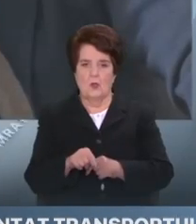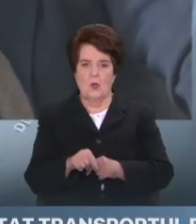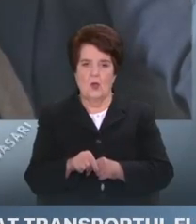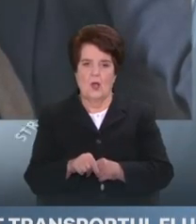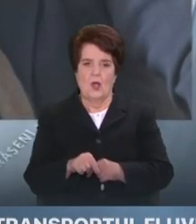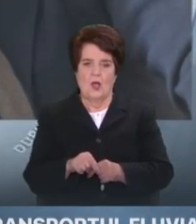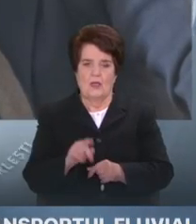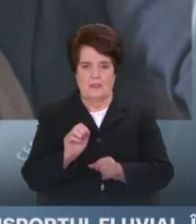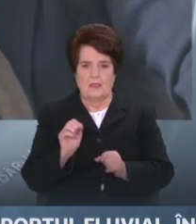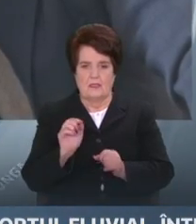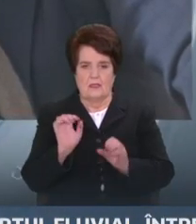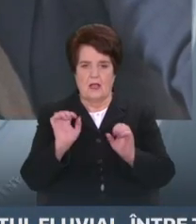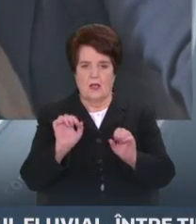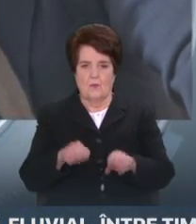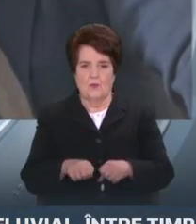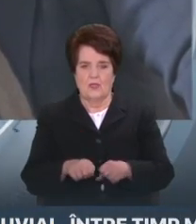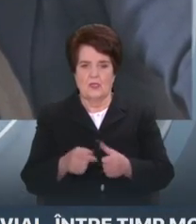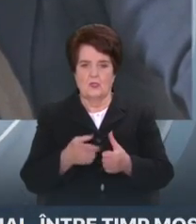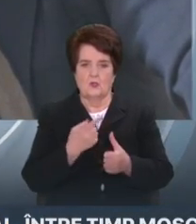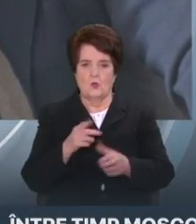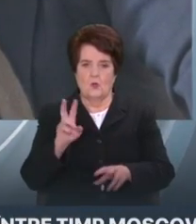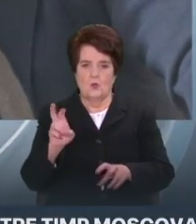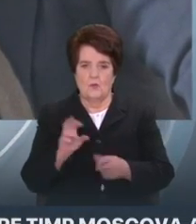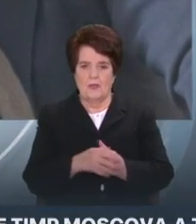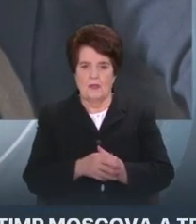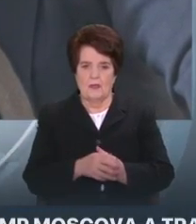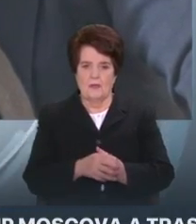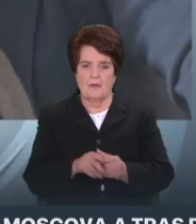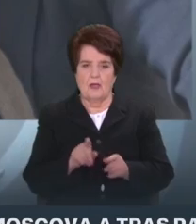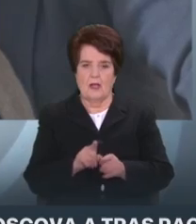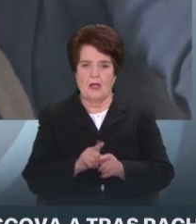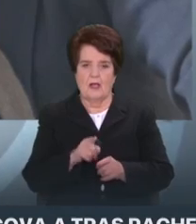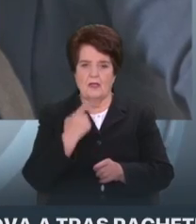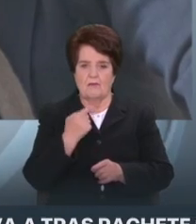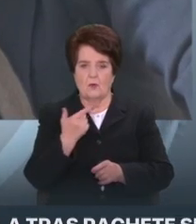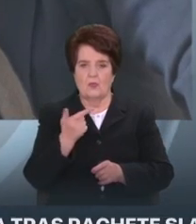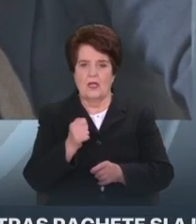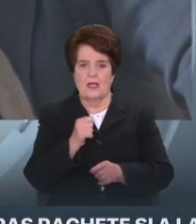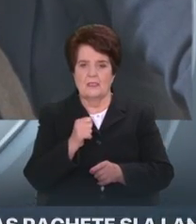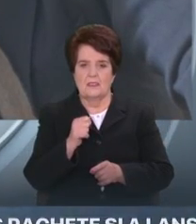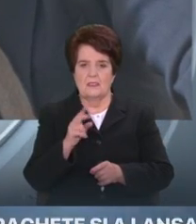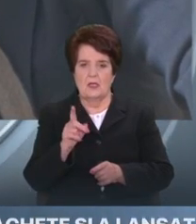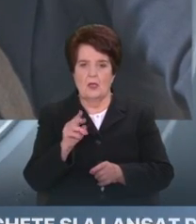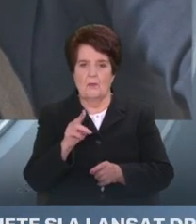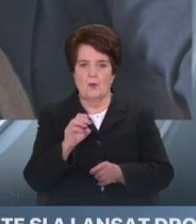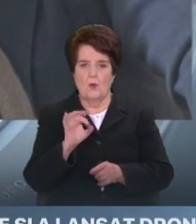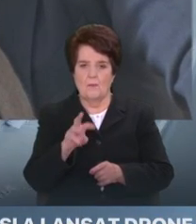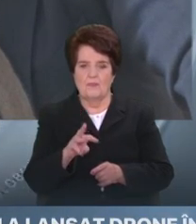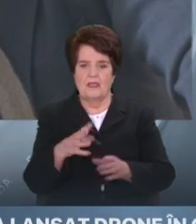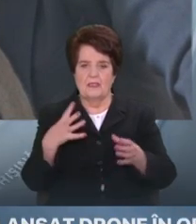surpriză, dacă am putea să o numim așa, pe care ne-a făcut-o Gazpromu, și să reducă,